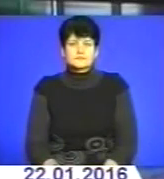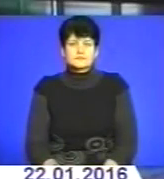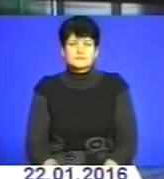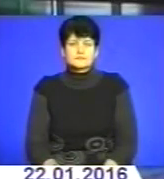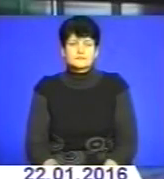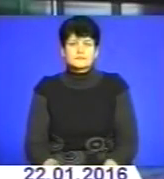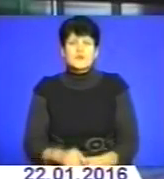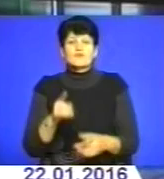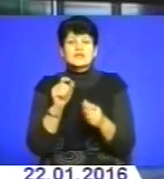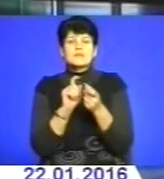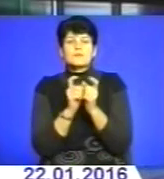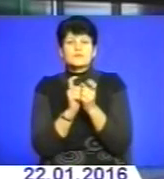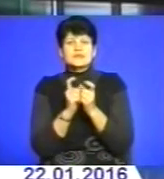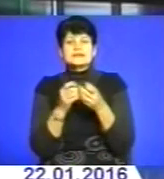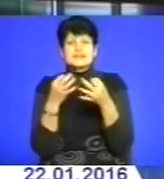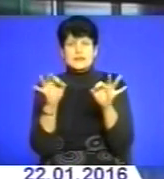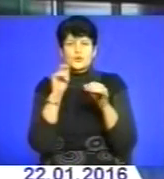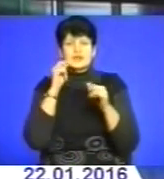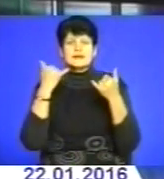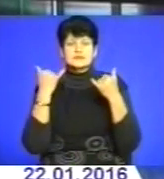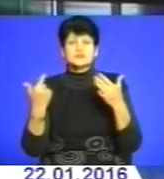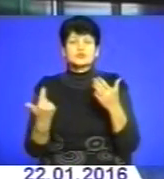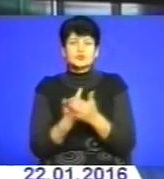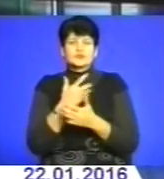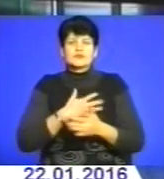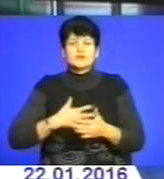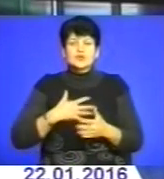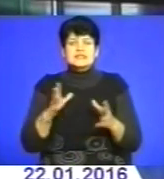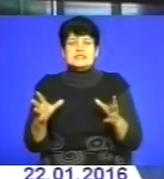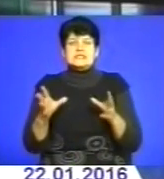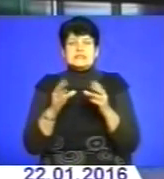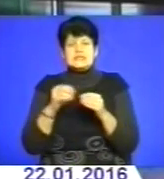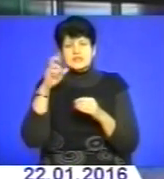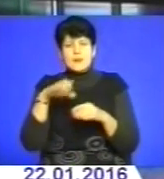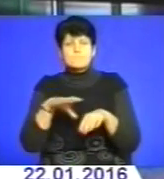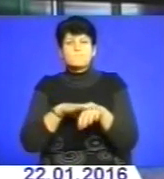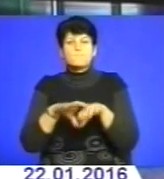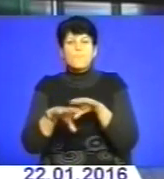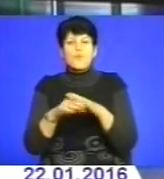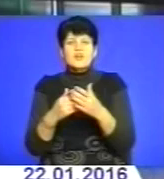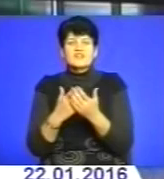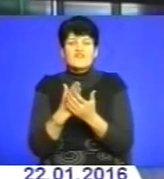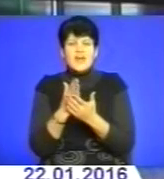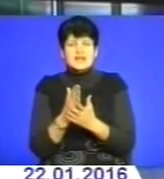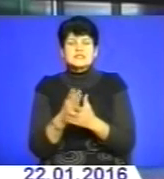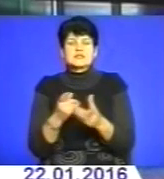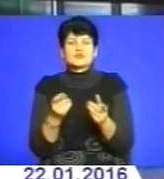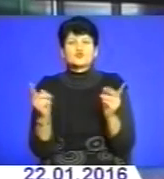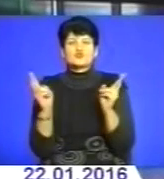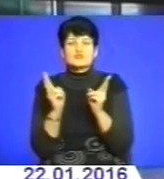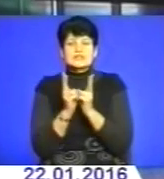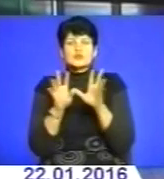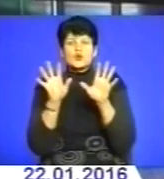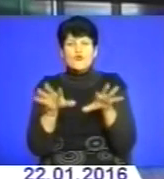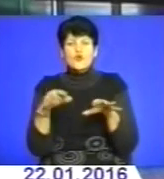Вони виборювали незалежність України, а нині знову хвилюються за цілісність держави. Політтязні Тернополя з нагоди Дня злуки зустрілися з головою